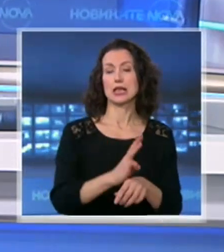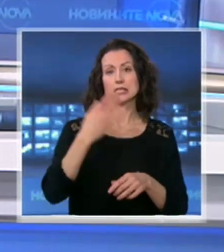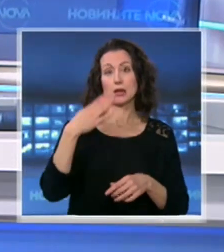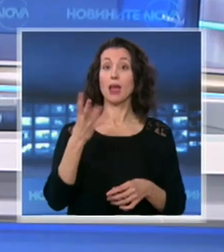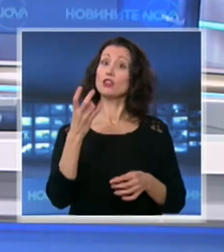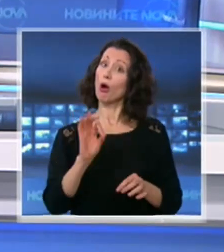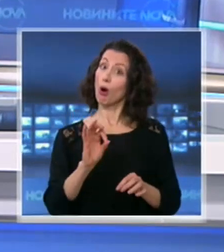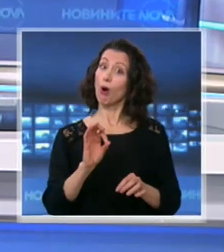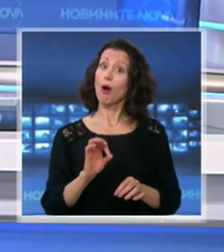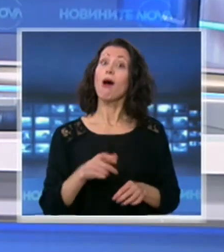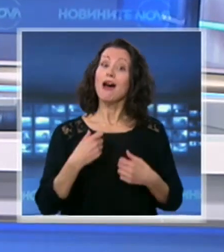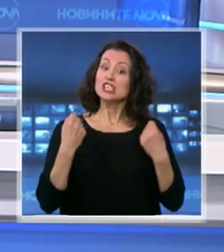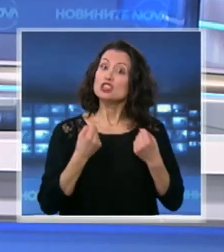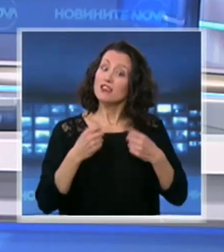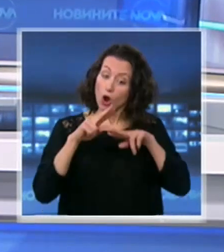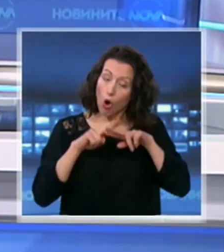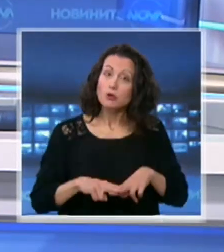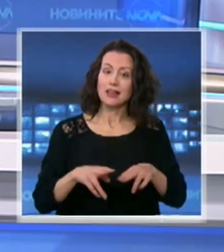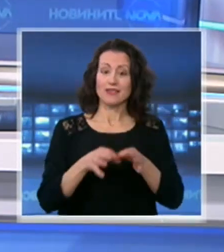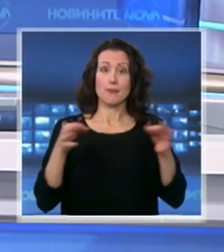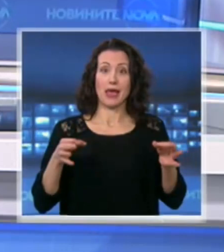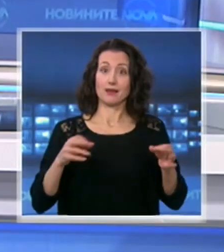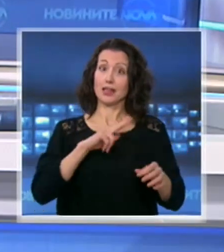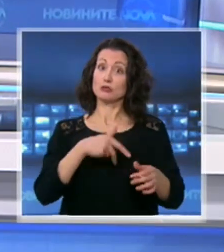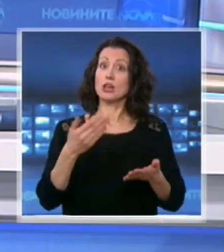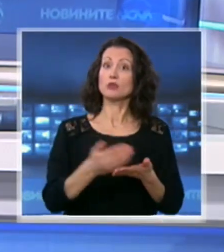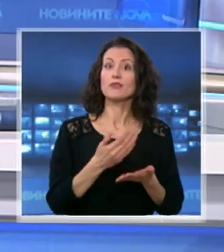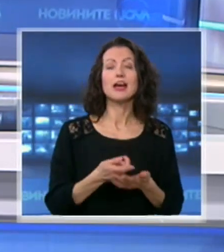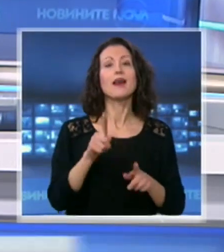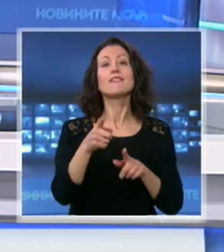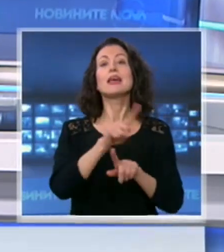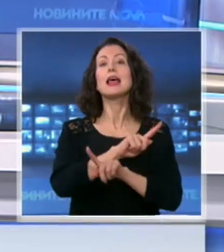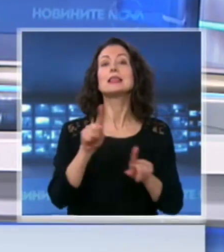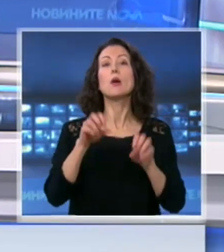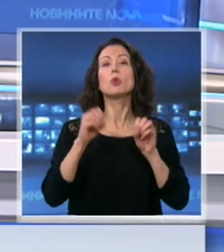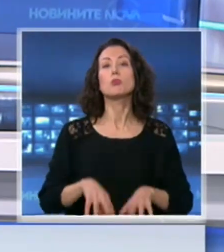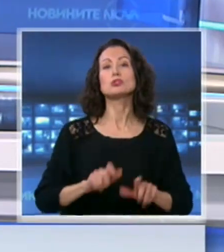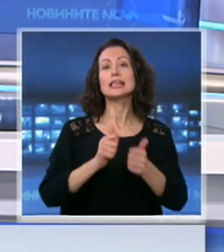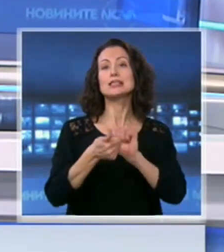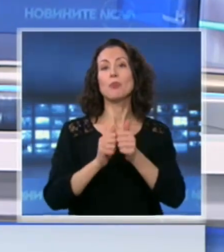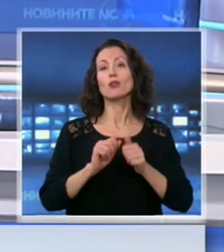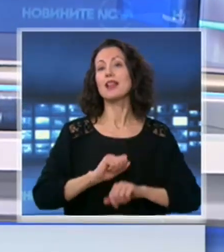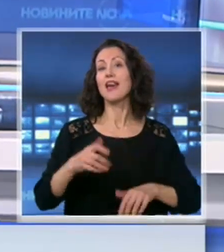социално-економическите мерки, които бяха предприяти. А вие не пропускайте спорта и времето. Приятна вечер снова.